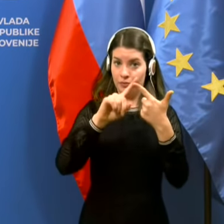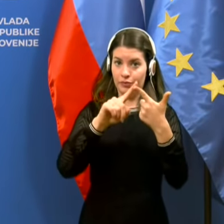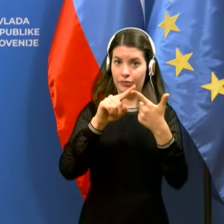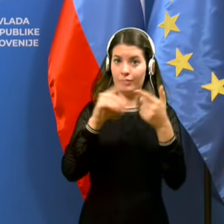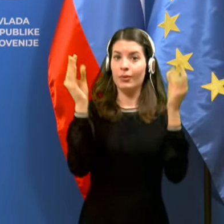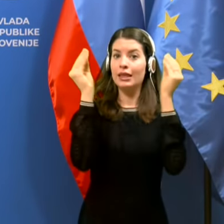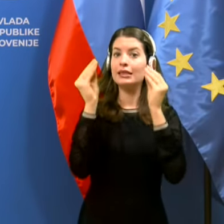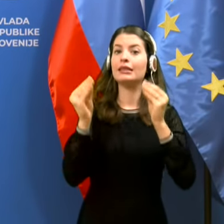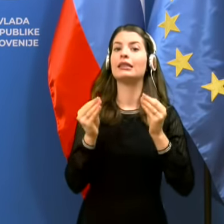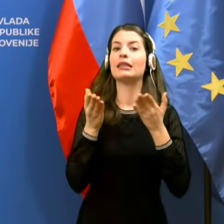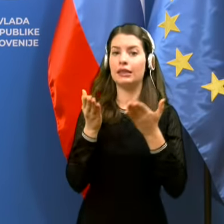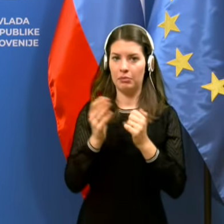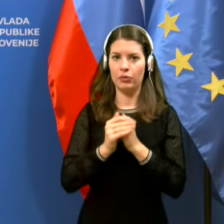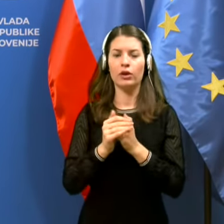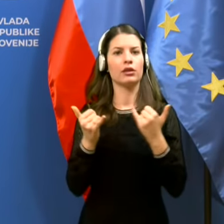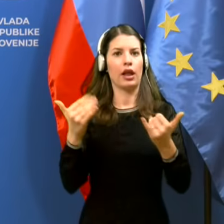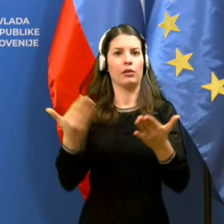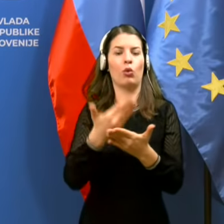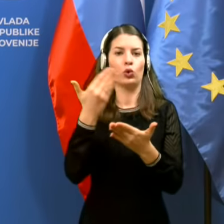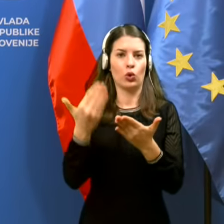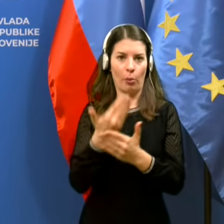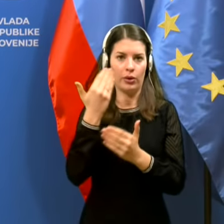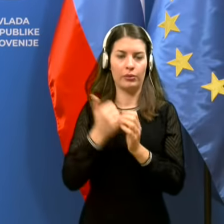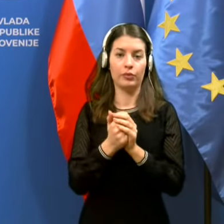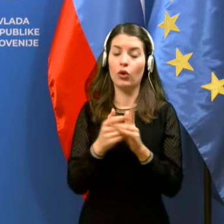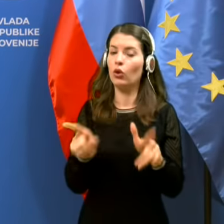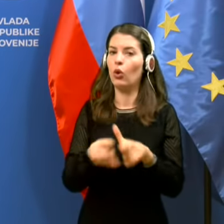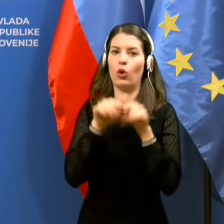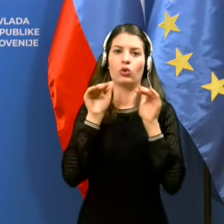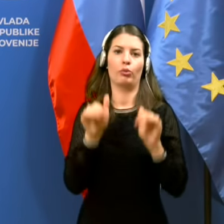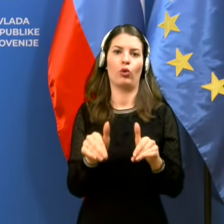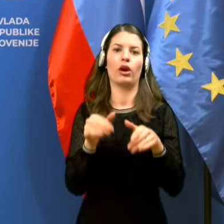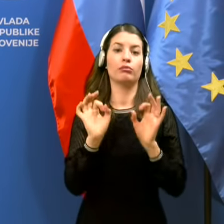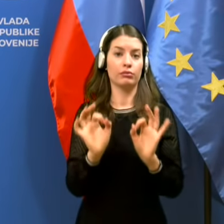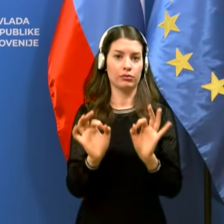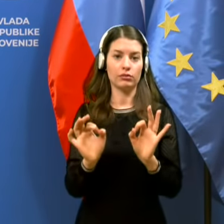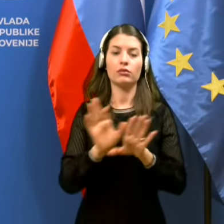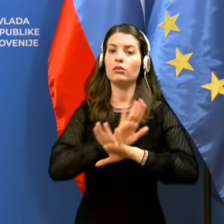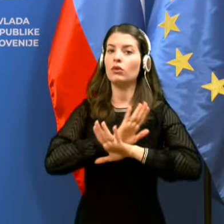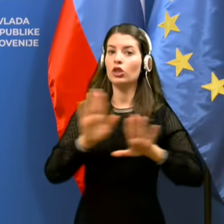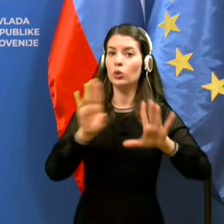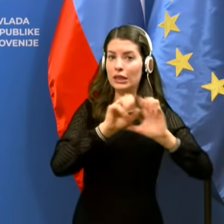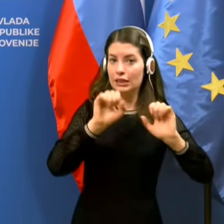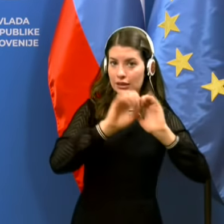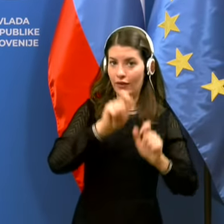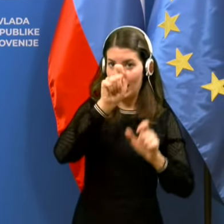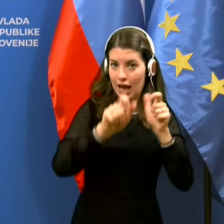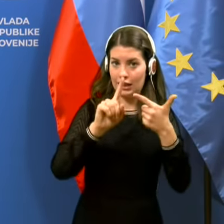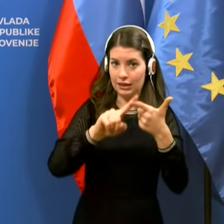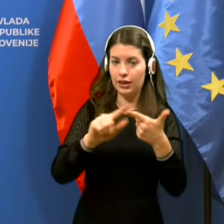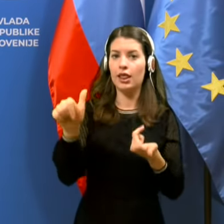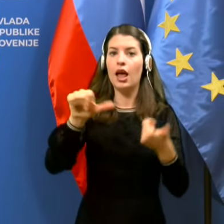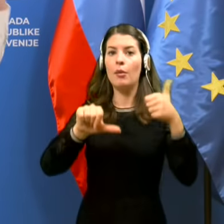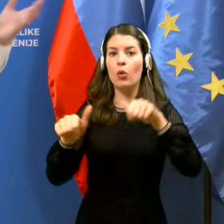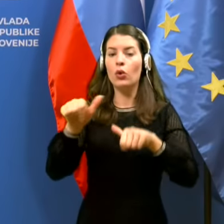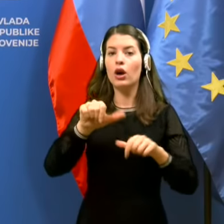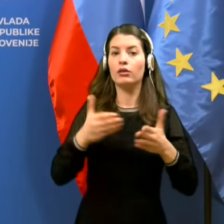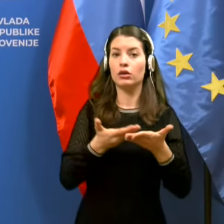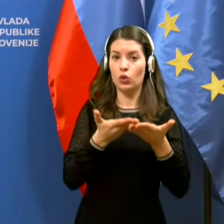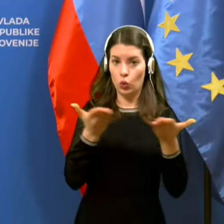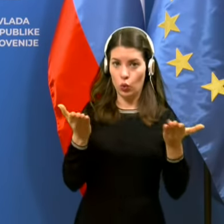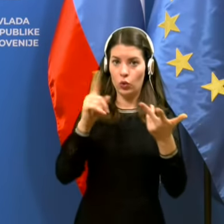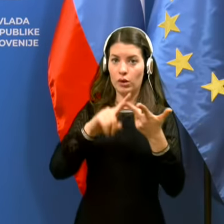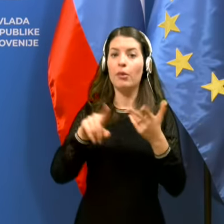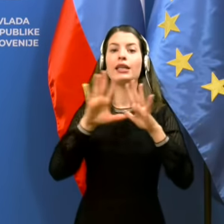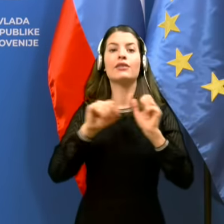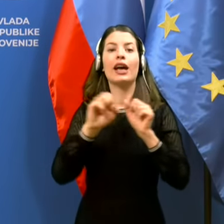zdaj sodoben, takšen, ki mora biti. Torej, vsi izvajalci, laboratori in izvajalci hitrih